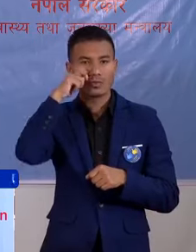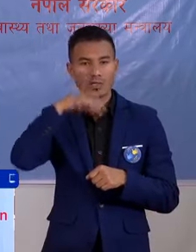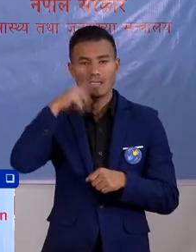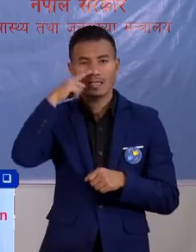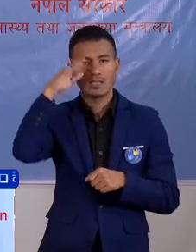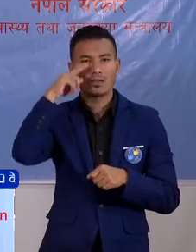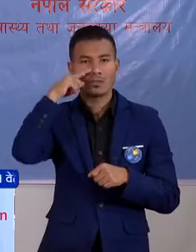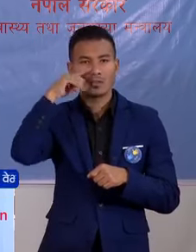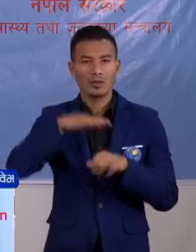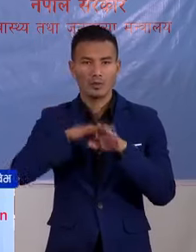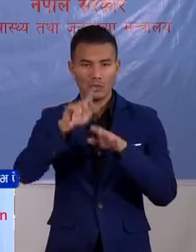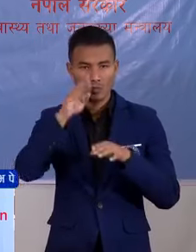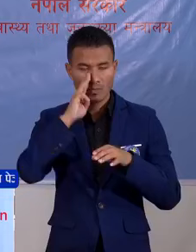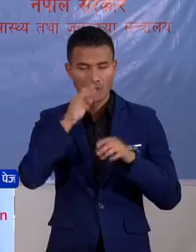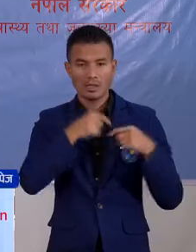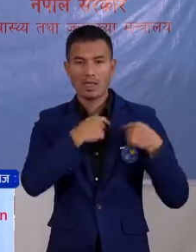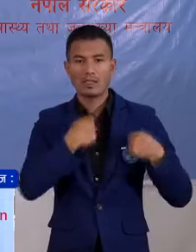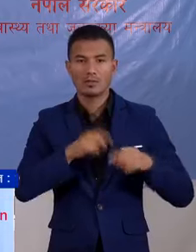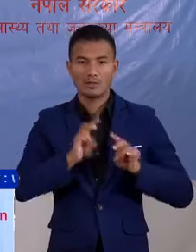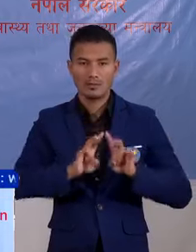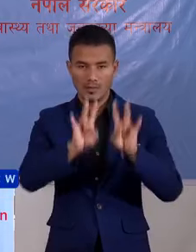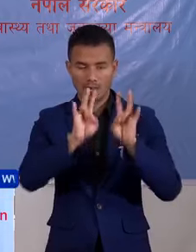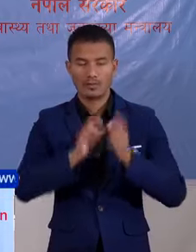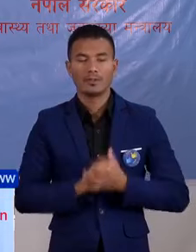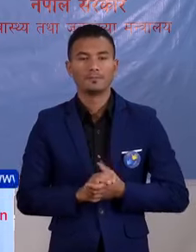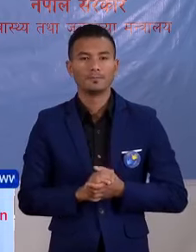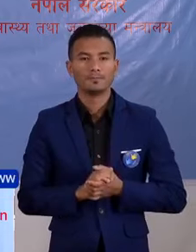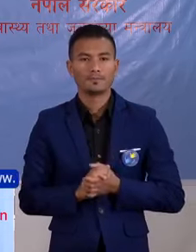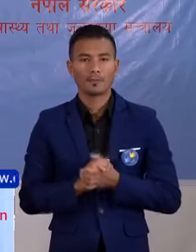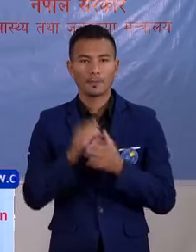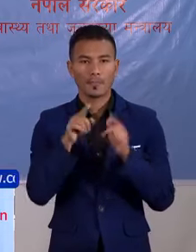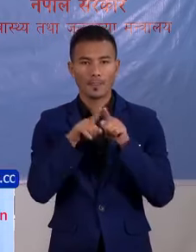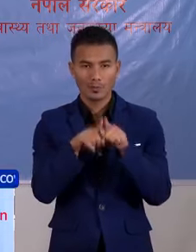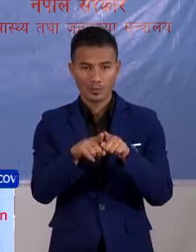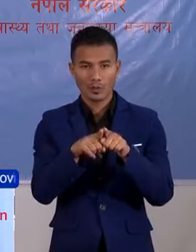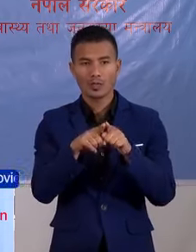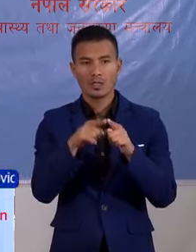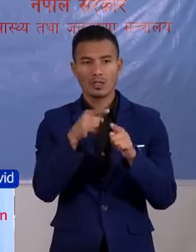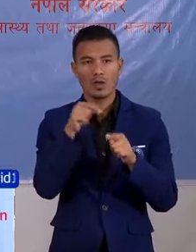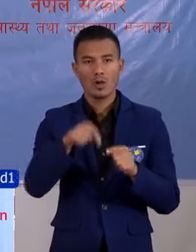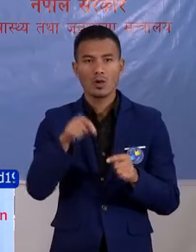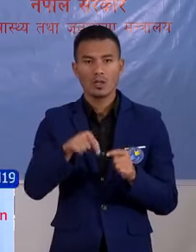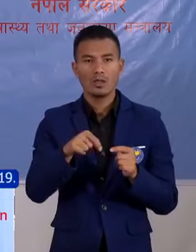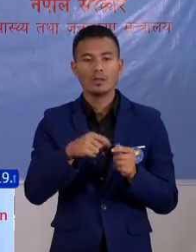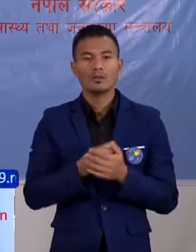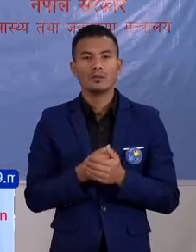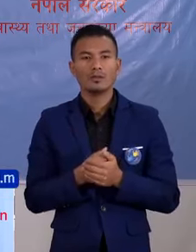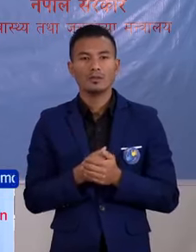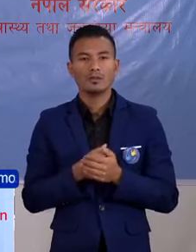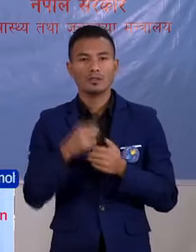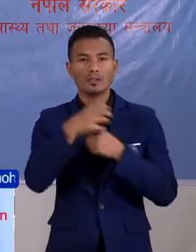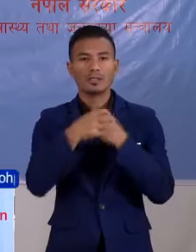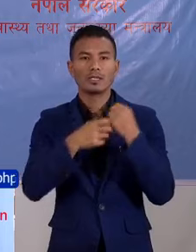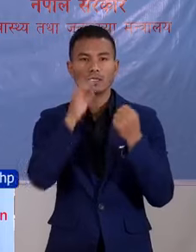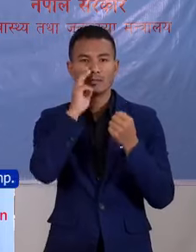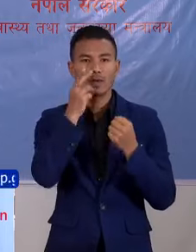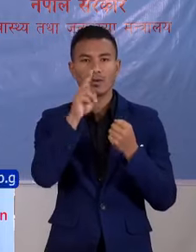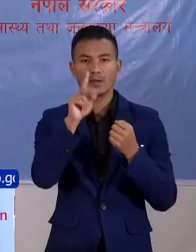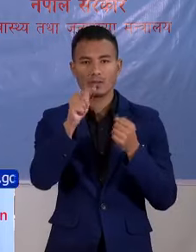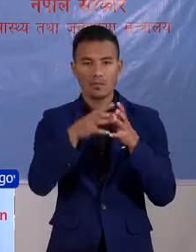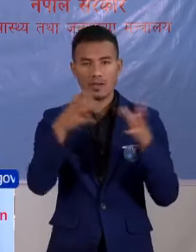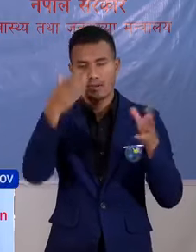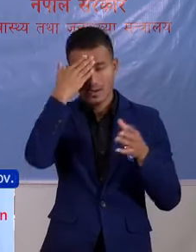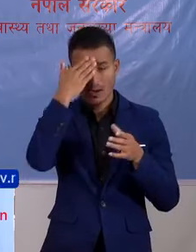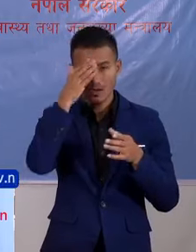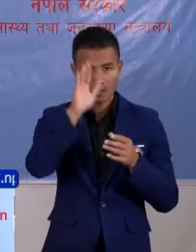हरुमा हार्दिक रमजान को सुखकाम ना ब्यक्ते गर्ना चाहांचु यो संगय संगय जुन अईले चाहिए यो देश मा महामारी फईले गचे